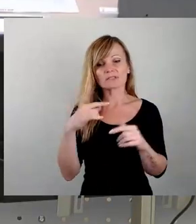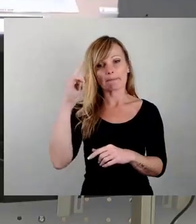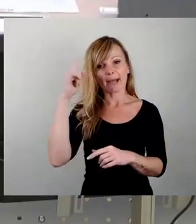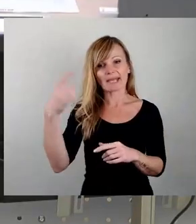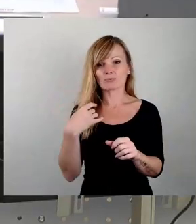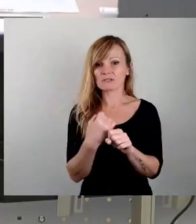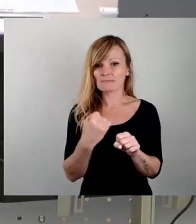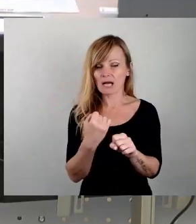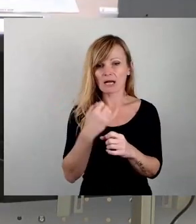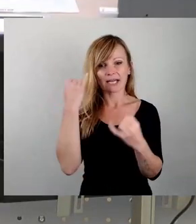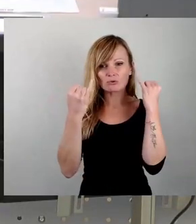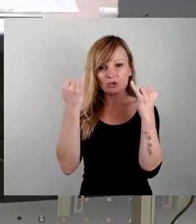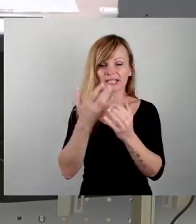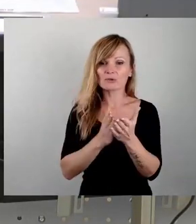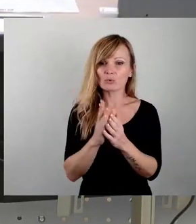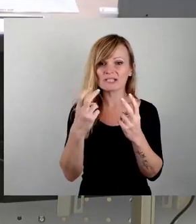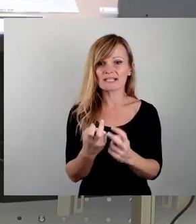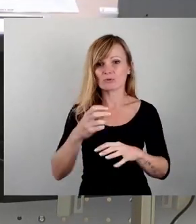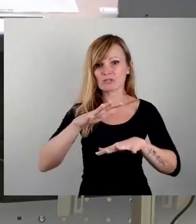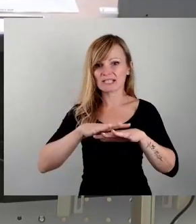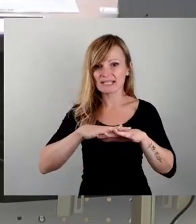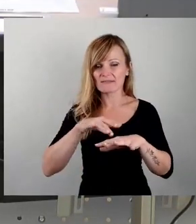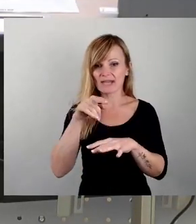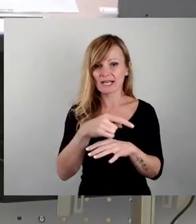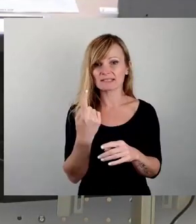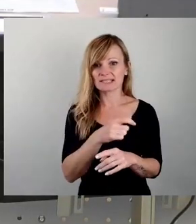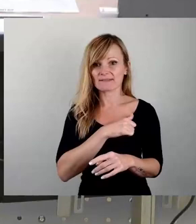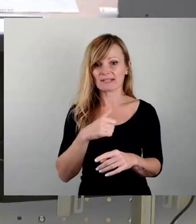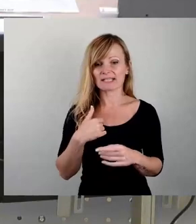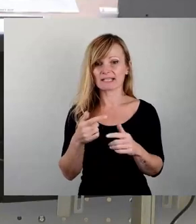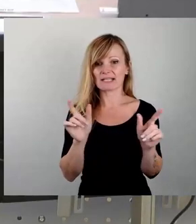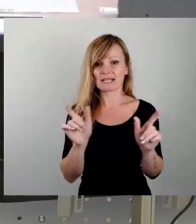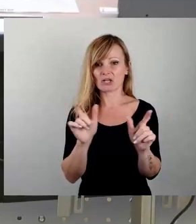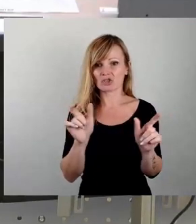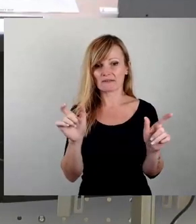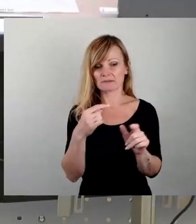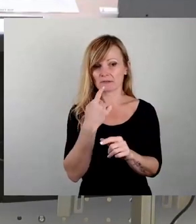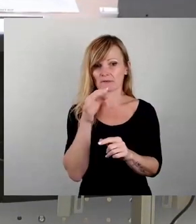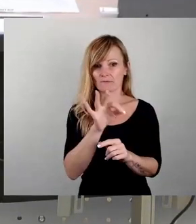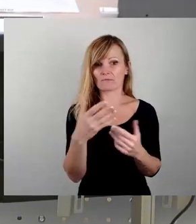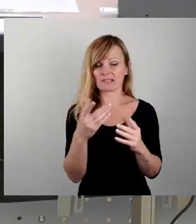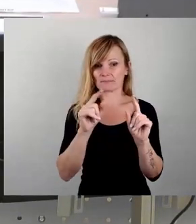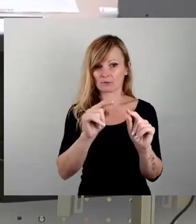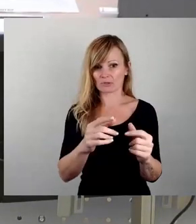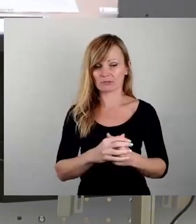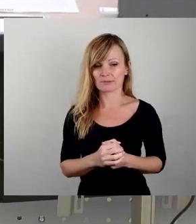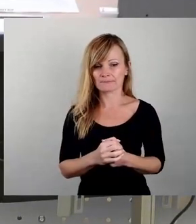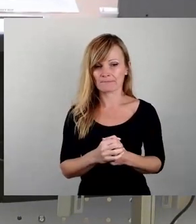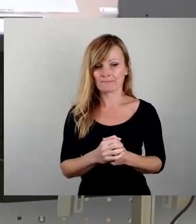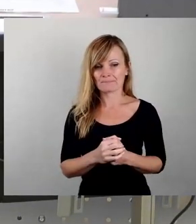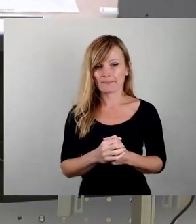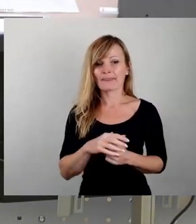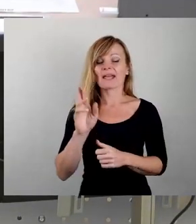Ideogiedurchsetzungsnetzwerken der sogenannten Zivilgesellschaft dafür halten mögen. Wer also die